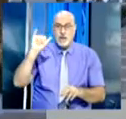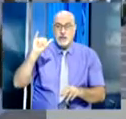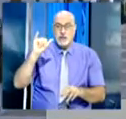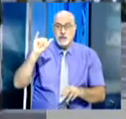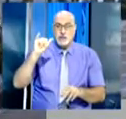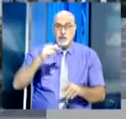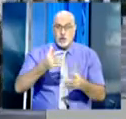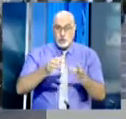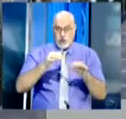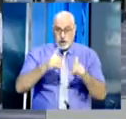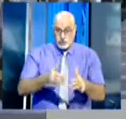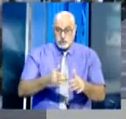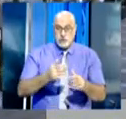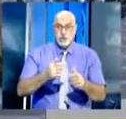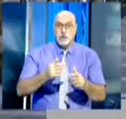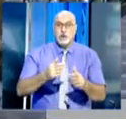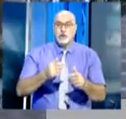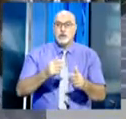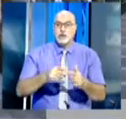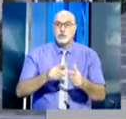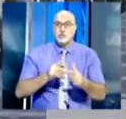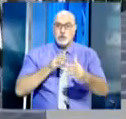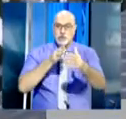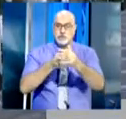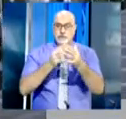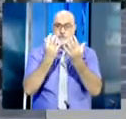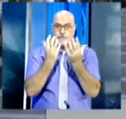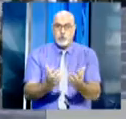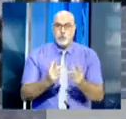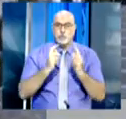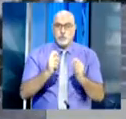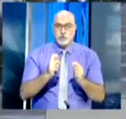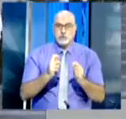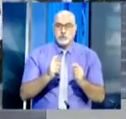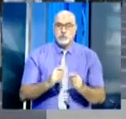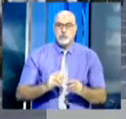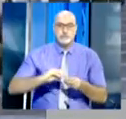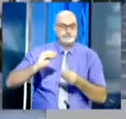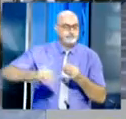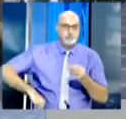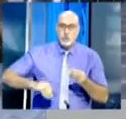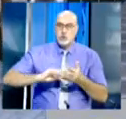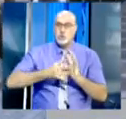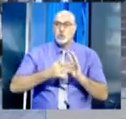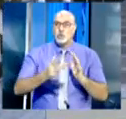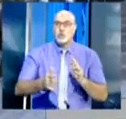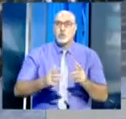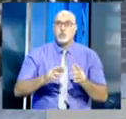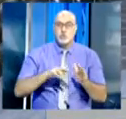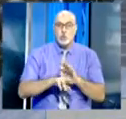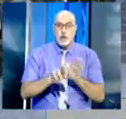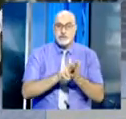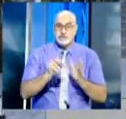مسار الجزائر بحسن نية على أساس إرادة سياسية لا تستثني أي تردد أو تحفظ